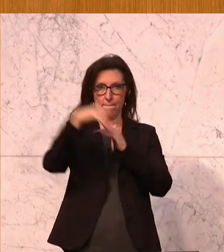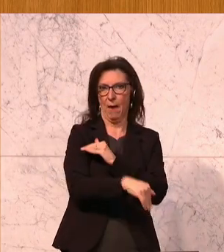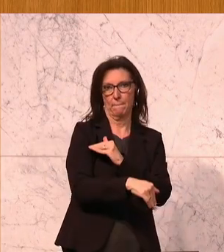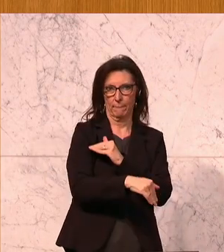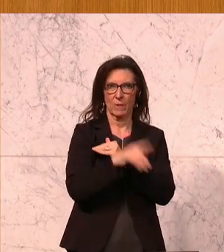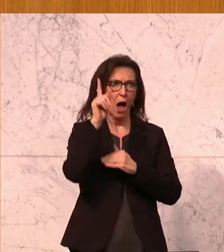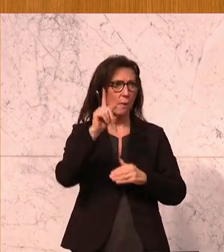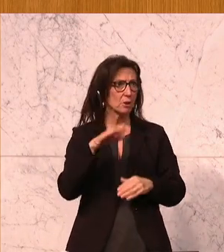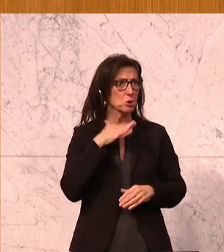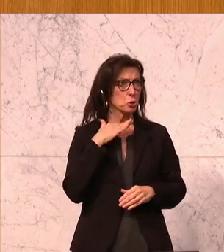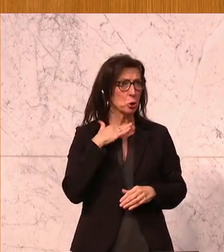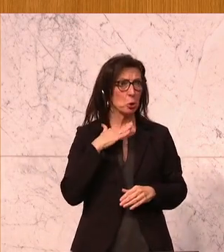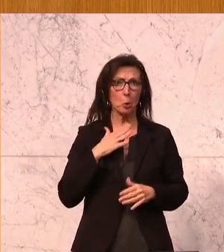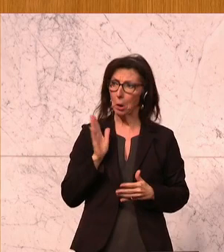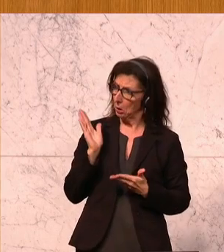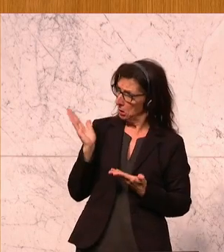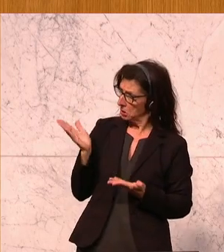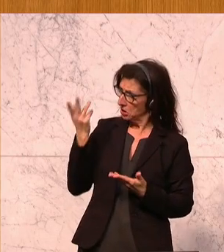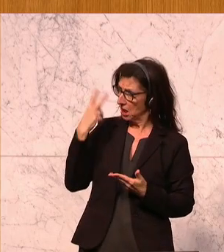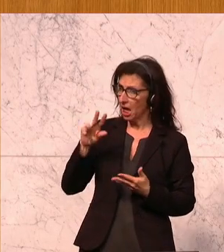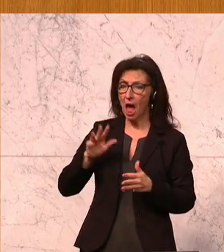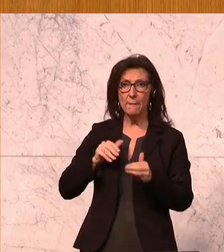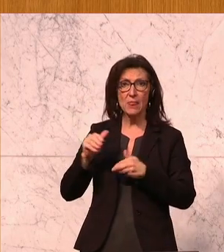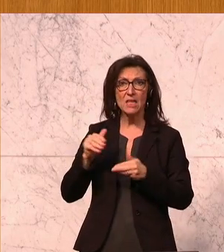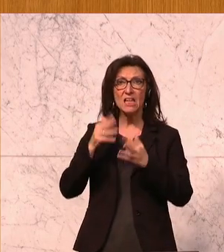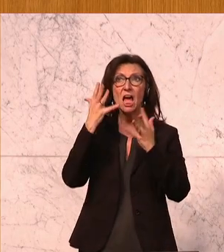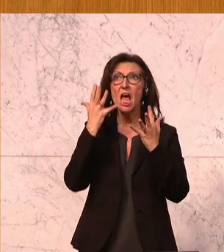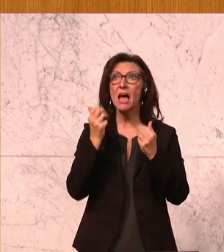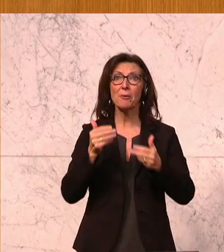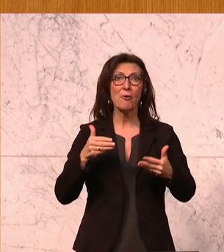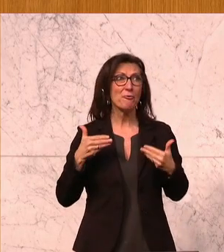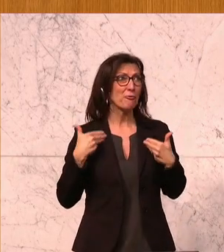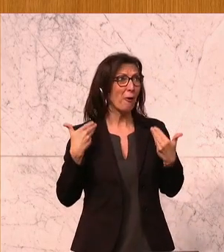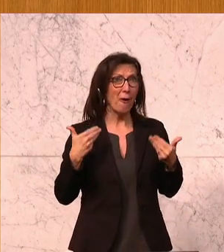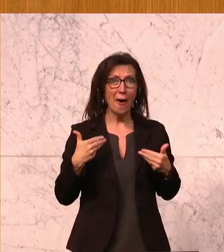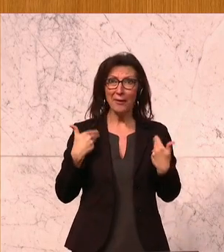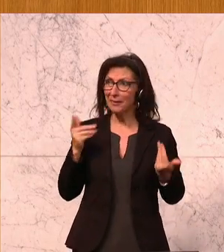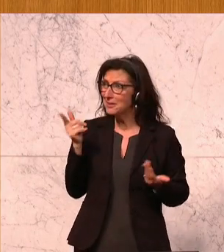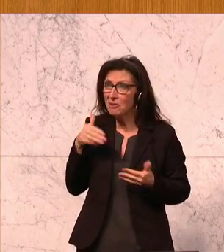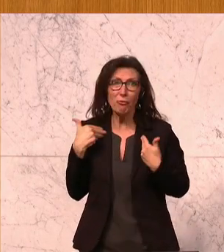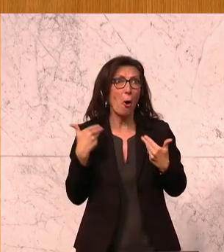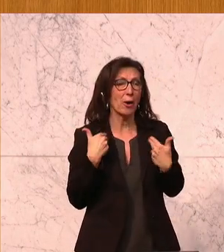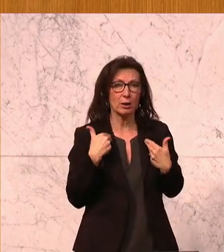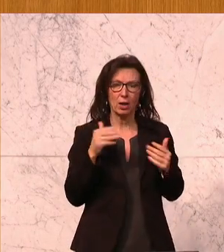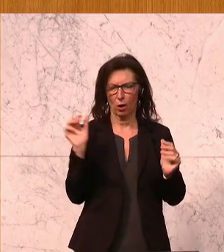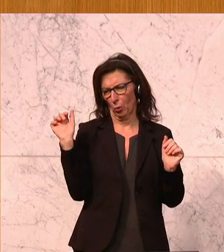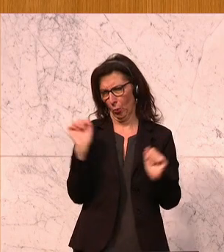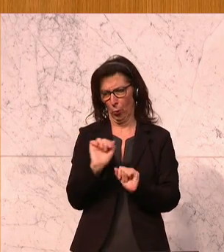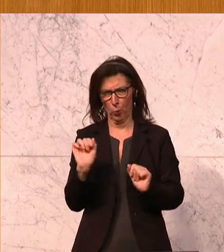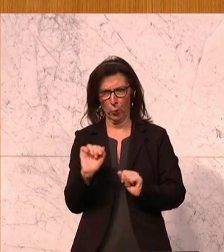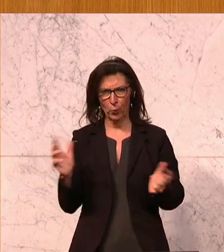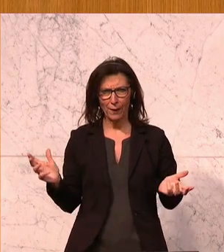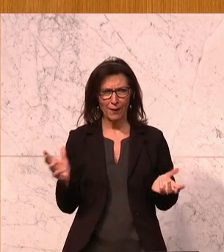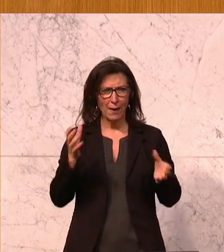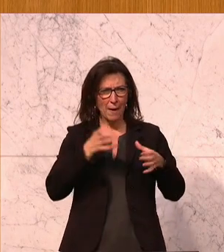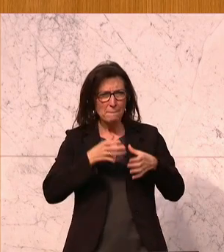ausgereicht, dass Sie sich, Herr Minister, freuen über das Ergebnis. Also das ist ja wirklich ungeheuerlich. Die Ergebnisse